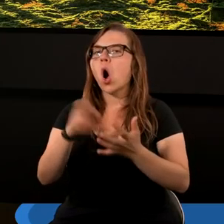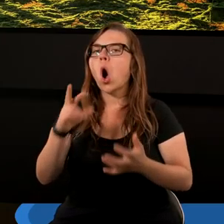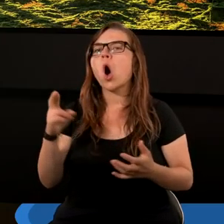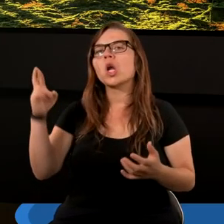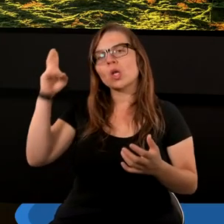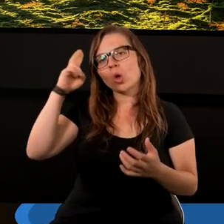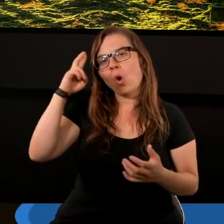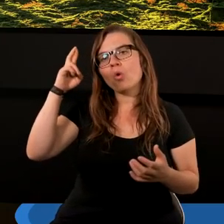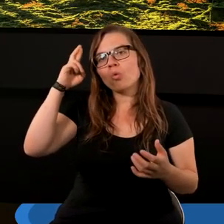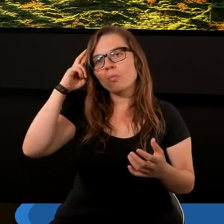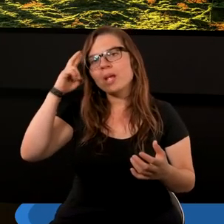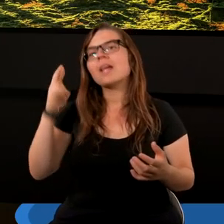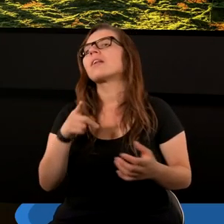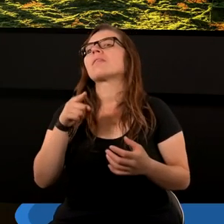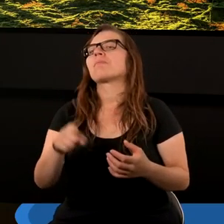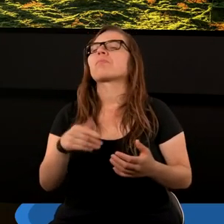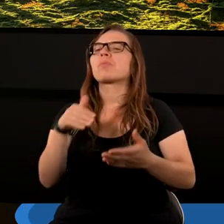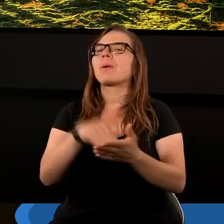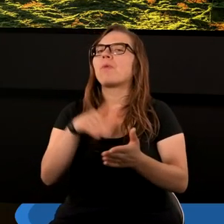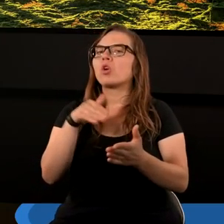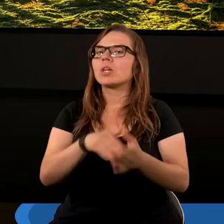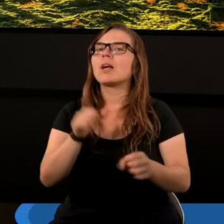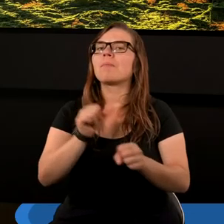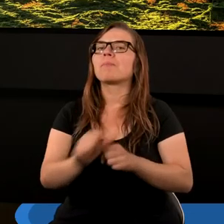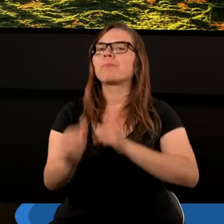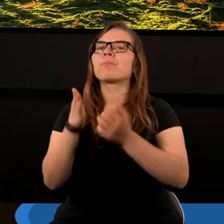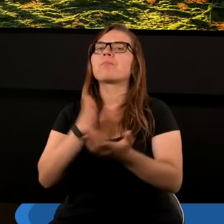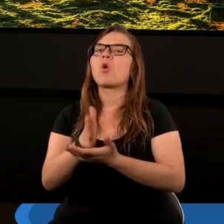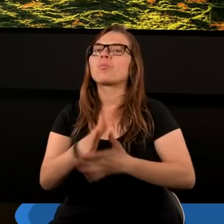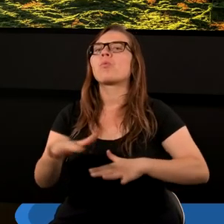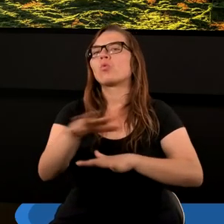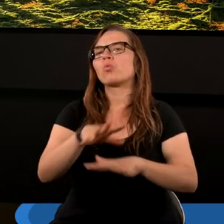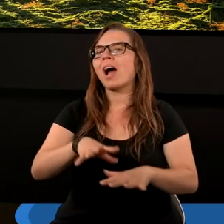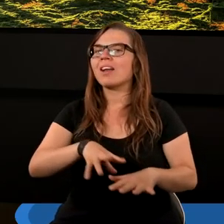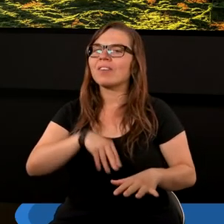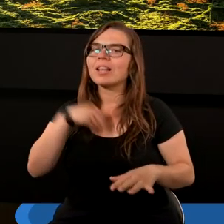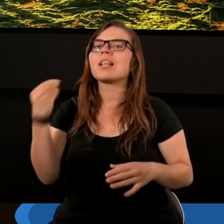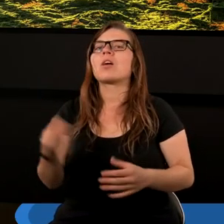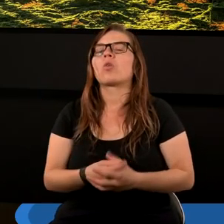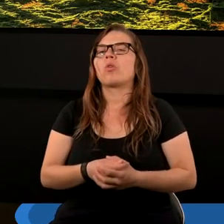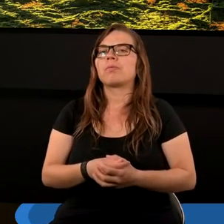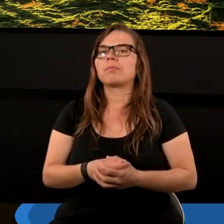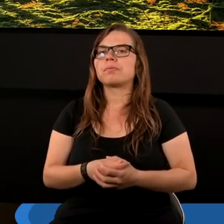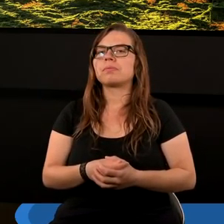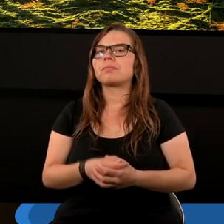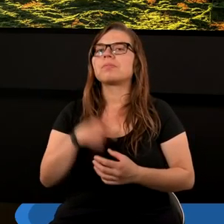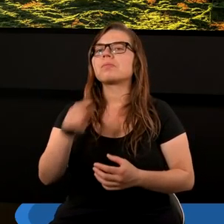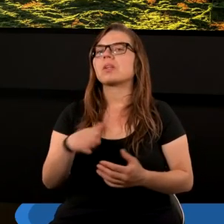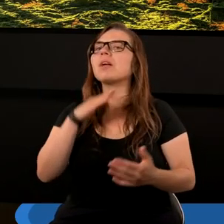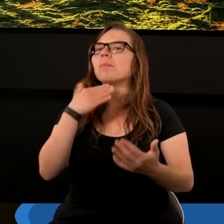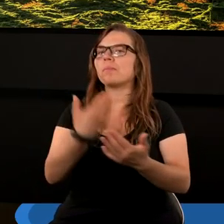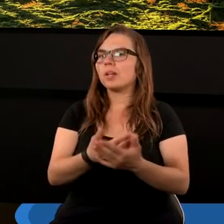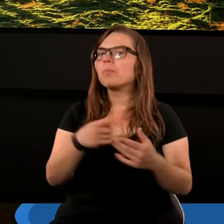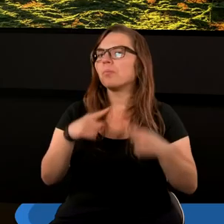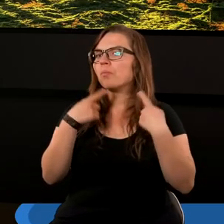zrozumienie, potrzebna jest pomoc Ducha Świętego. Przyznam